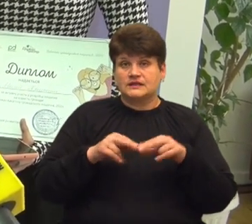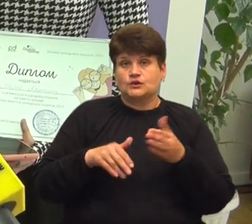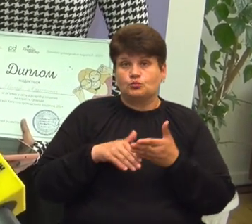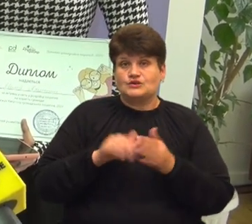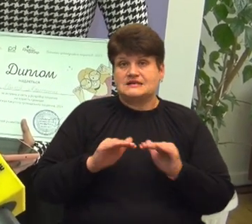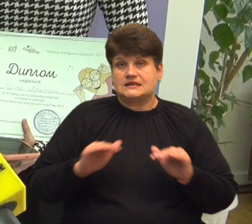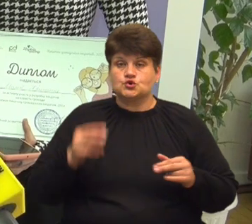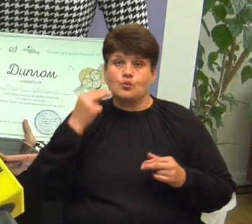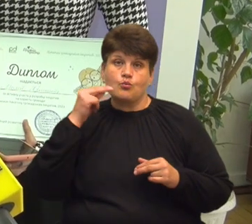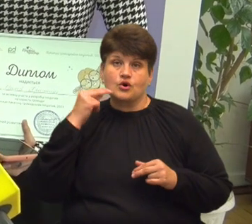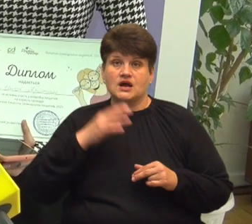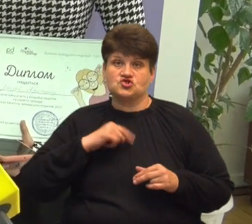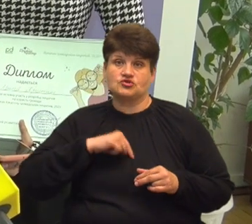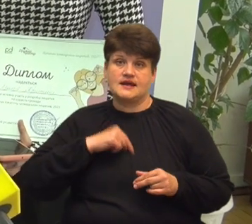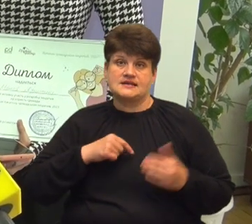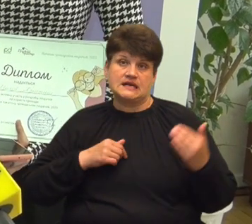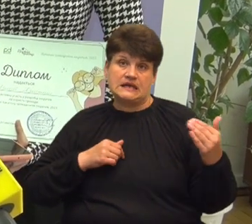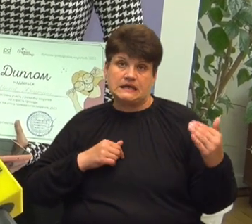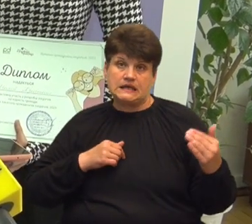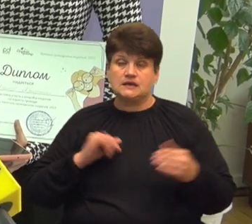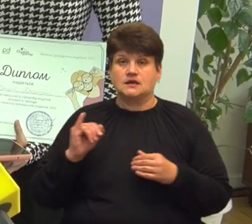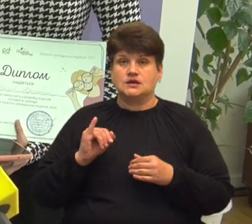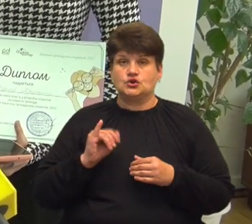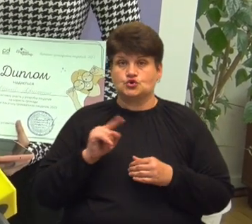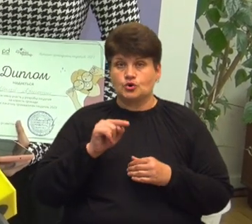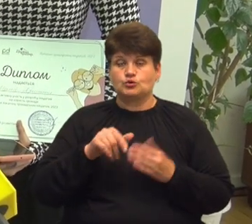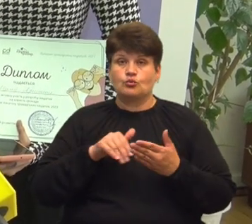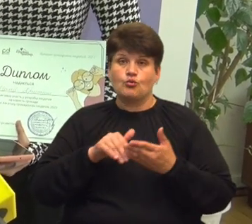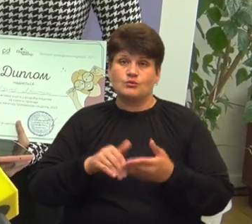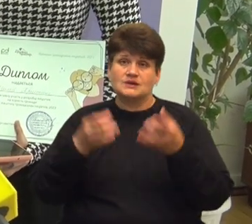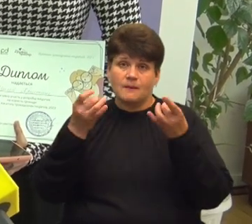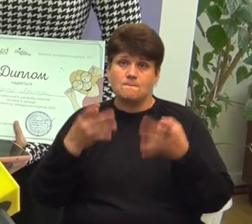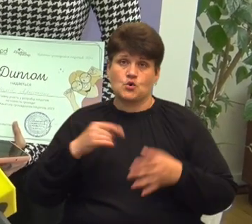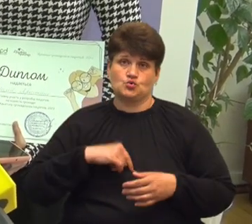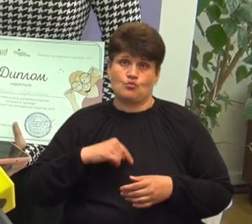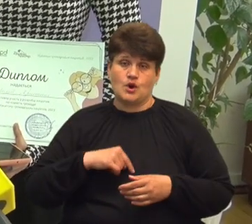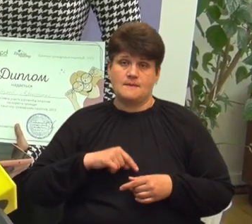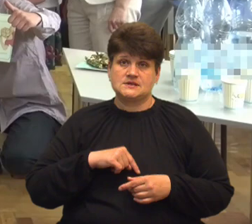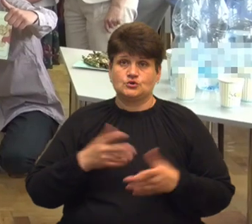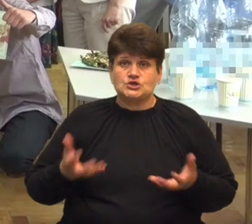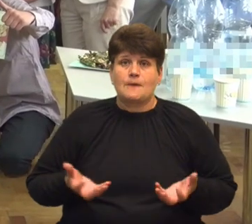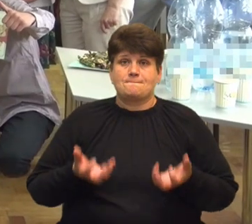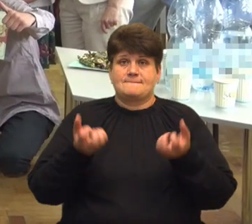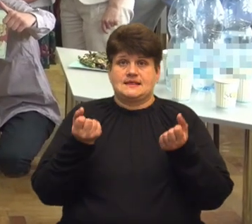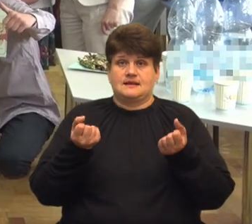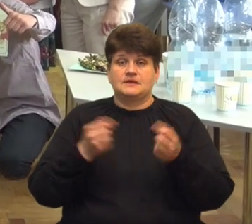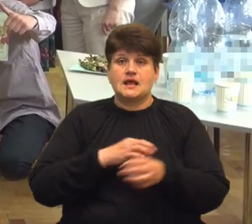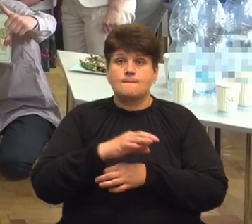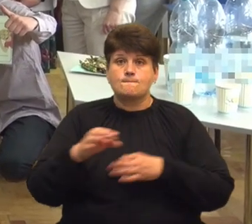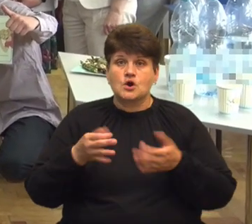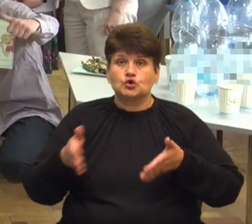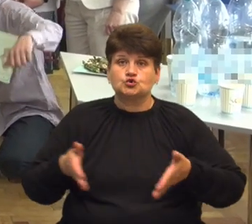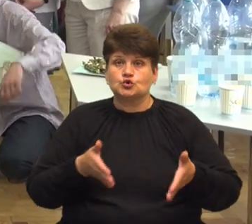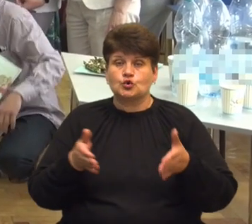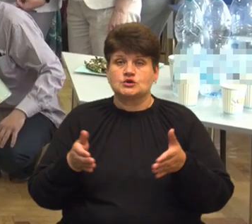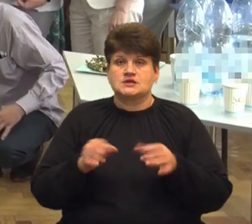покращити настрій їх і для того, щоб допомогти їх просто морально, психологічно підтримати. Проєкт «Дружній простір»